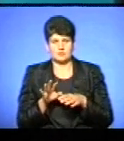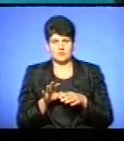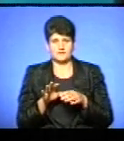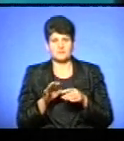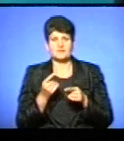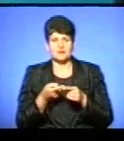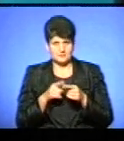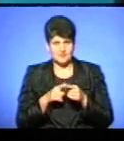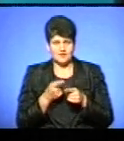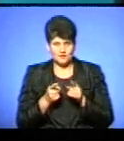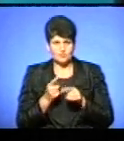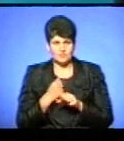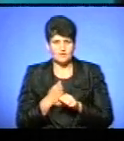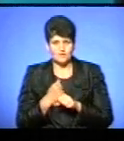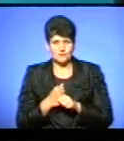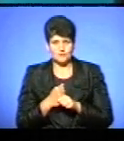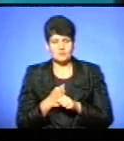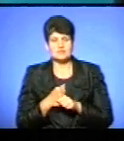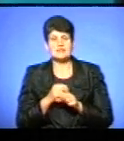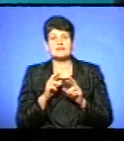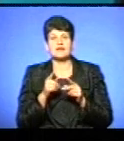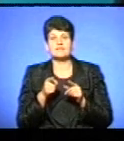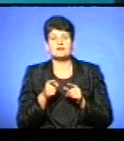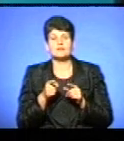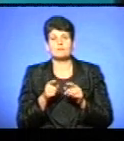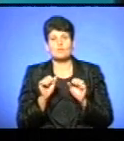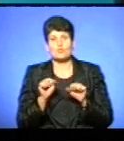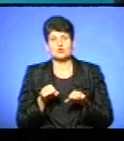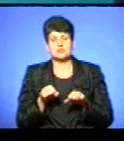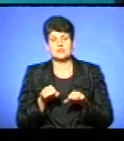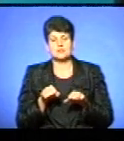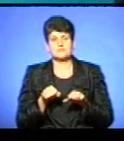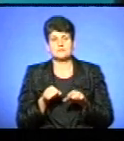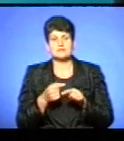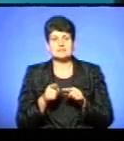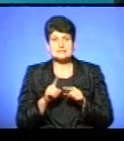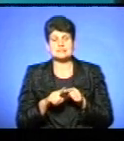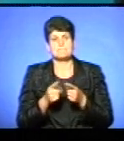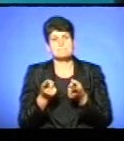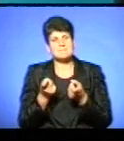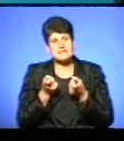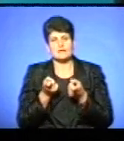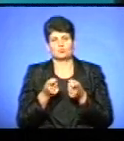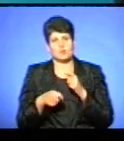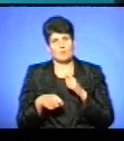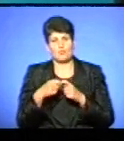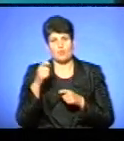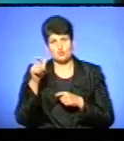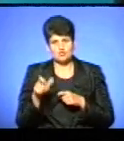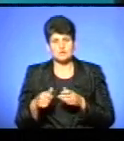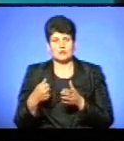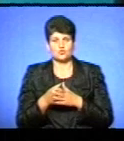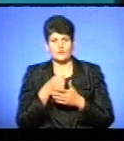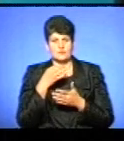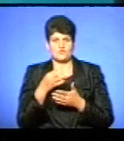діє такий лайфхак, і як ви можете таки притягнути порушника до відповідальності сьогодні,